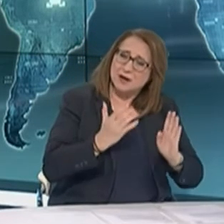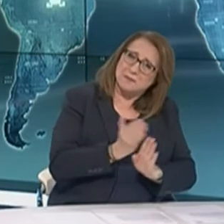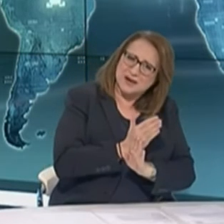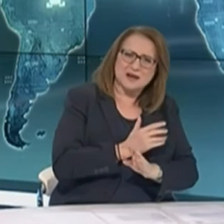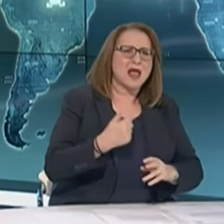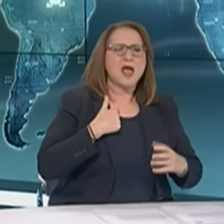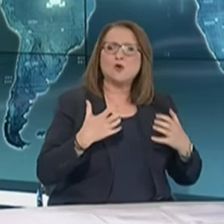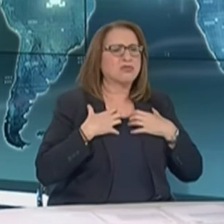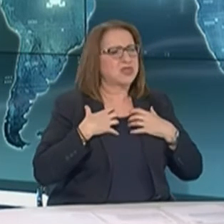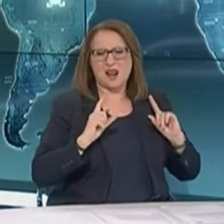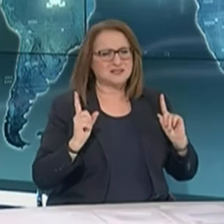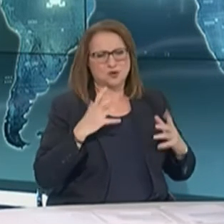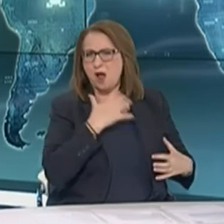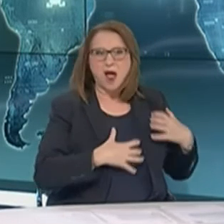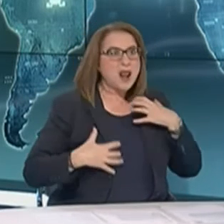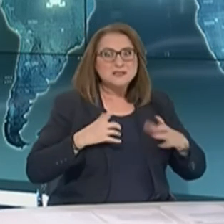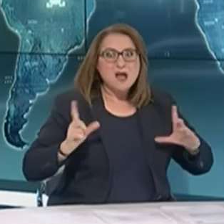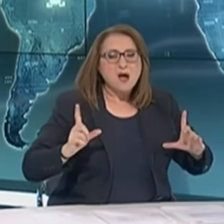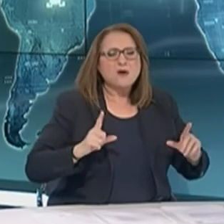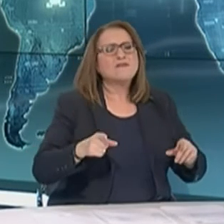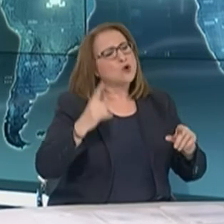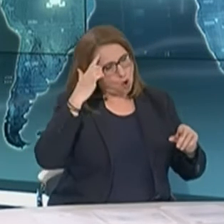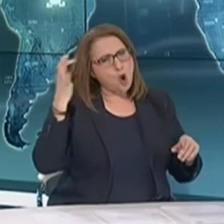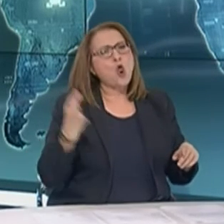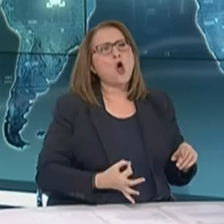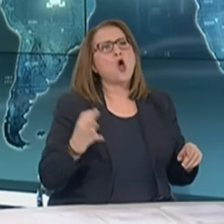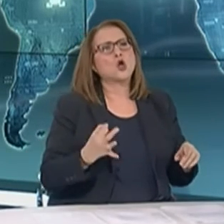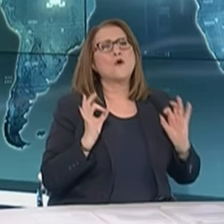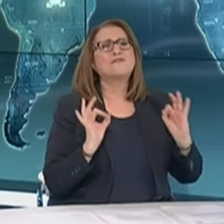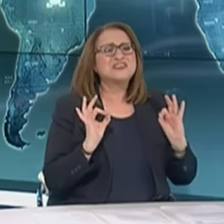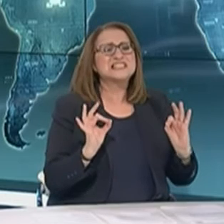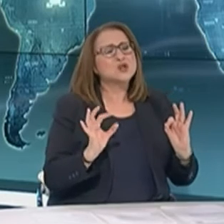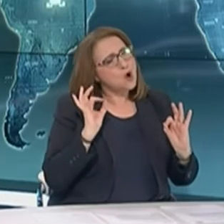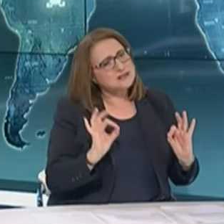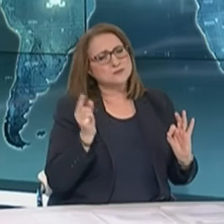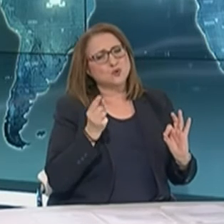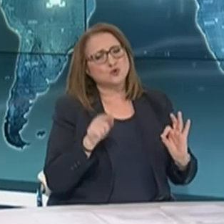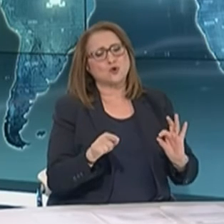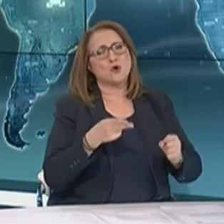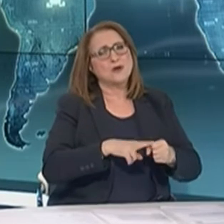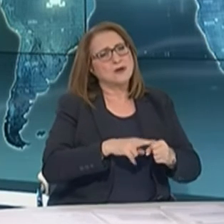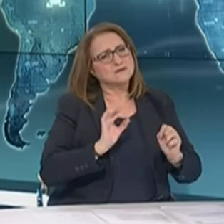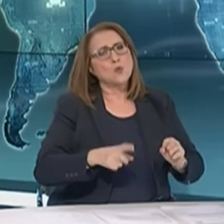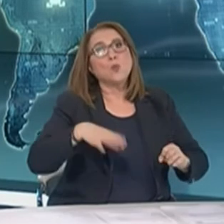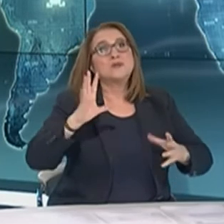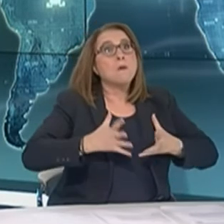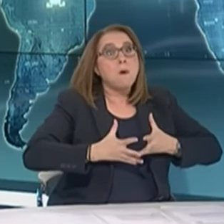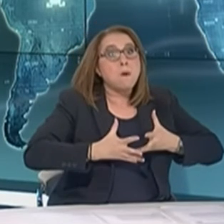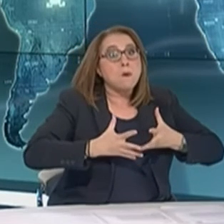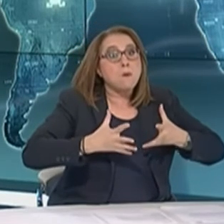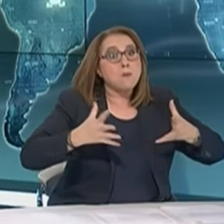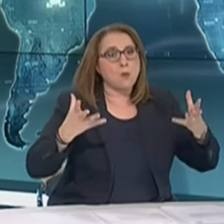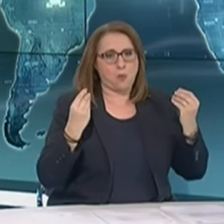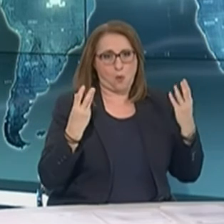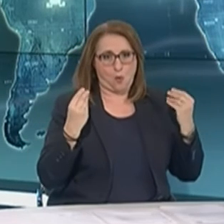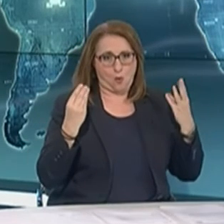ξεφύγει από την όρμα που υπάρχει σε αυτόν τον ιό. Ούτε έχουμε αυτή τη στιγμή, μπορούμε να πούμε σιγουριά, ότι έχουμε κάποια τεράστια αύξηση των κρουσμάτων. Θεωρώ ότι οι